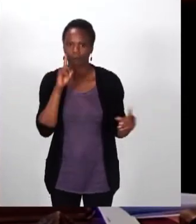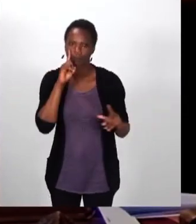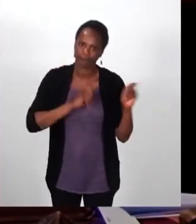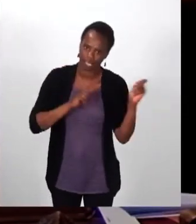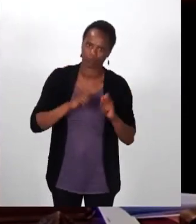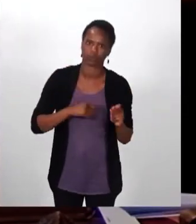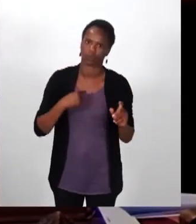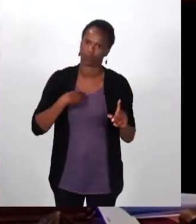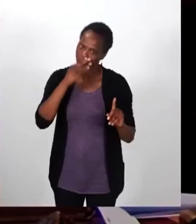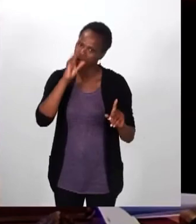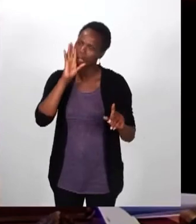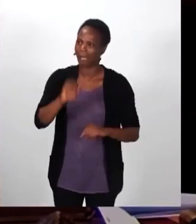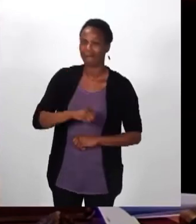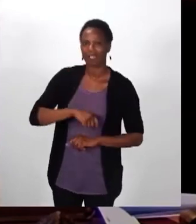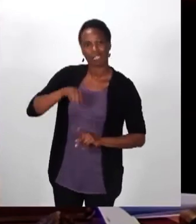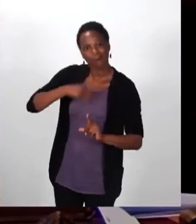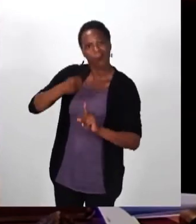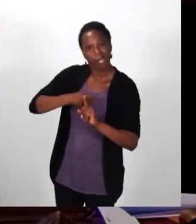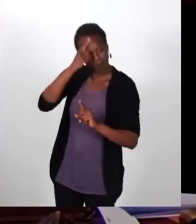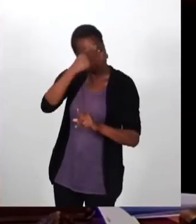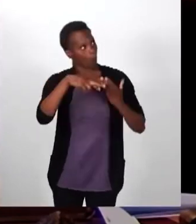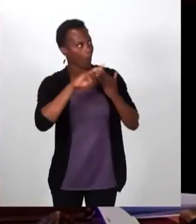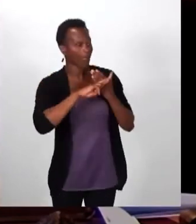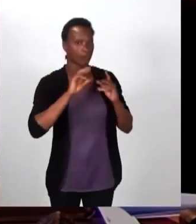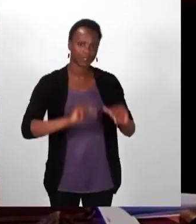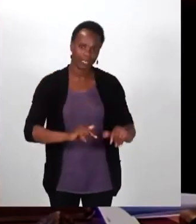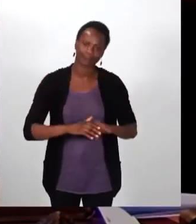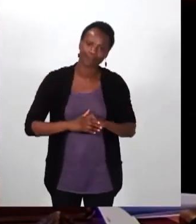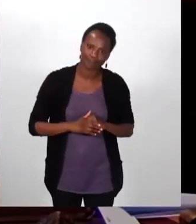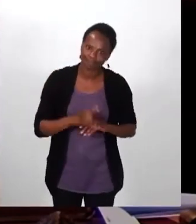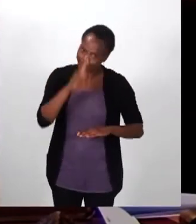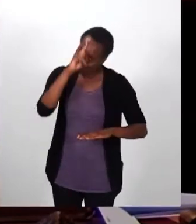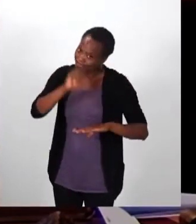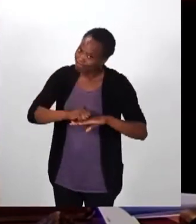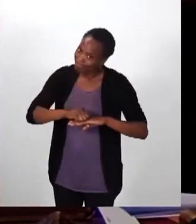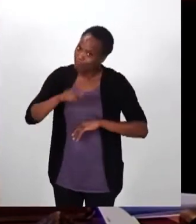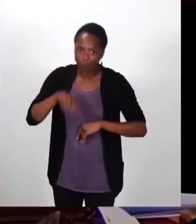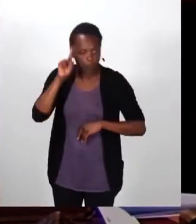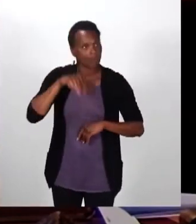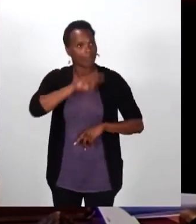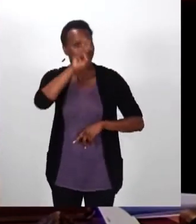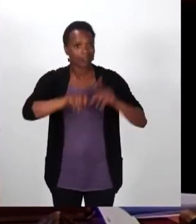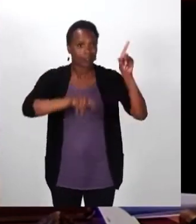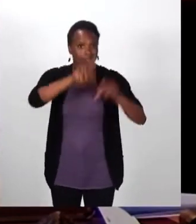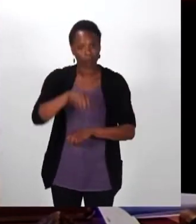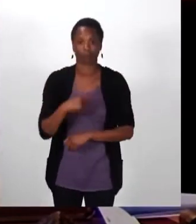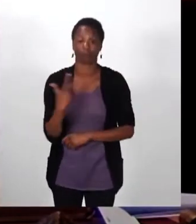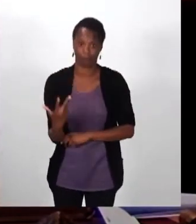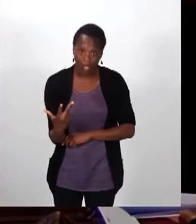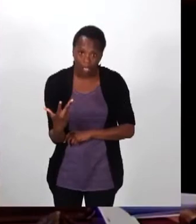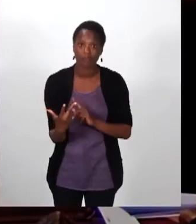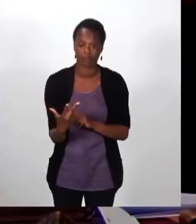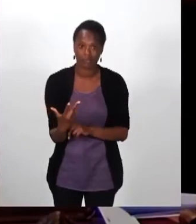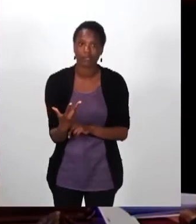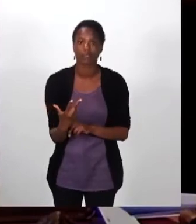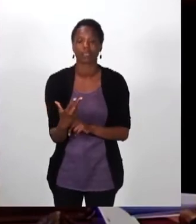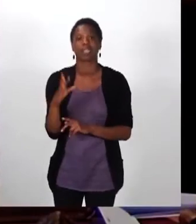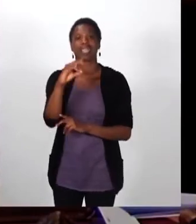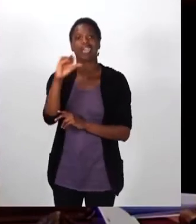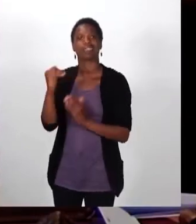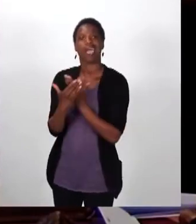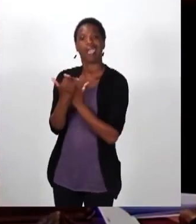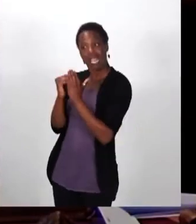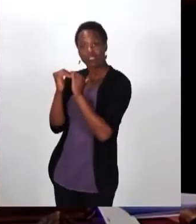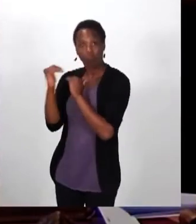réponses. Très tenace même. Puisque après trois questions, il a fallu un courrier à la CADA qui a